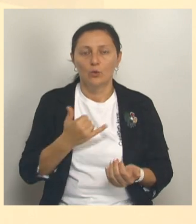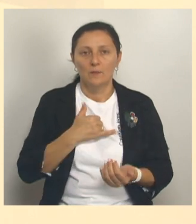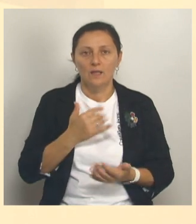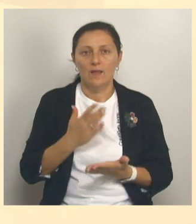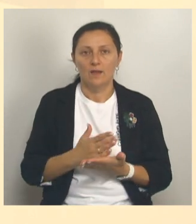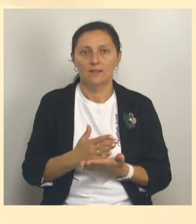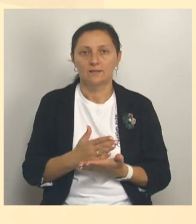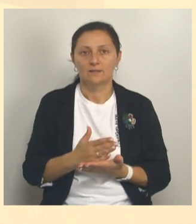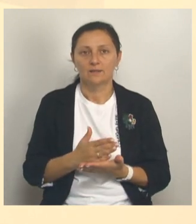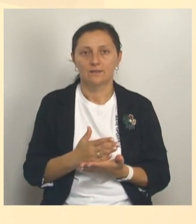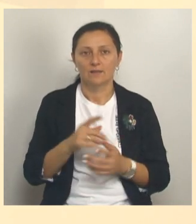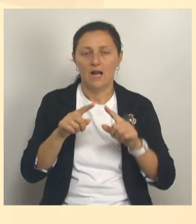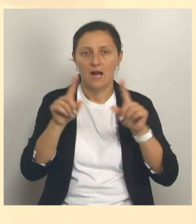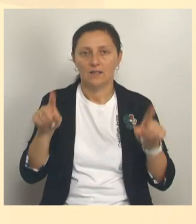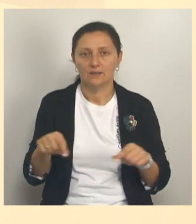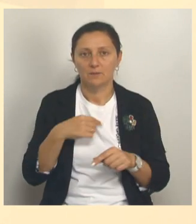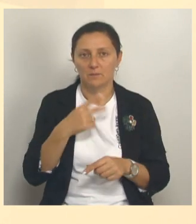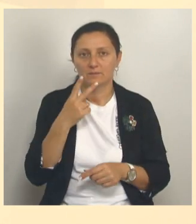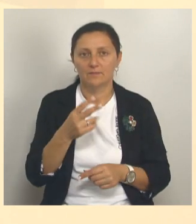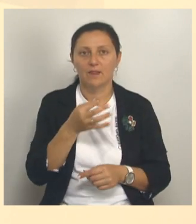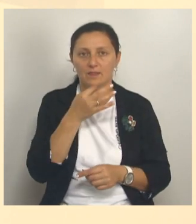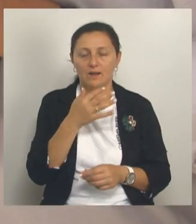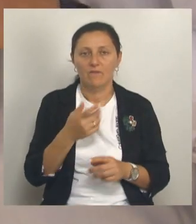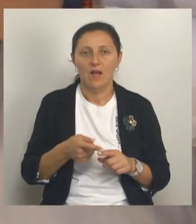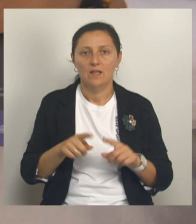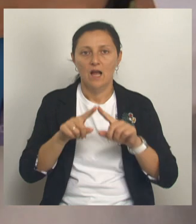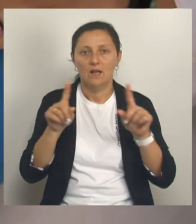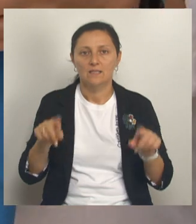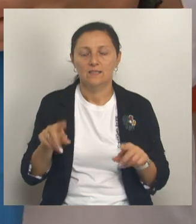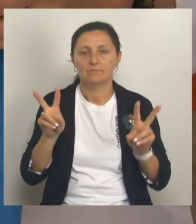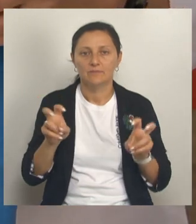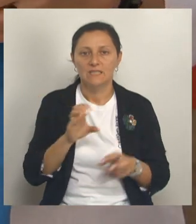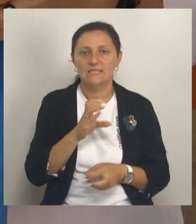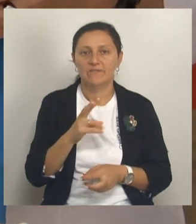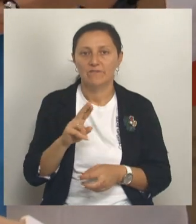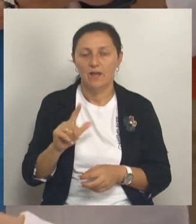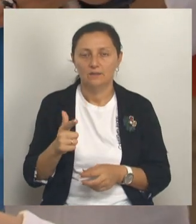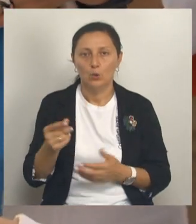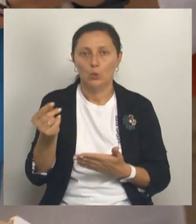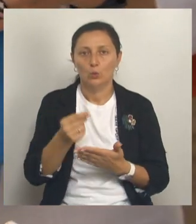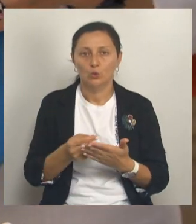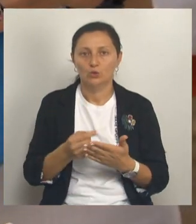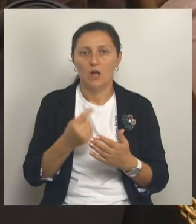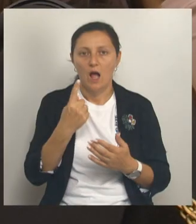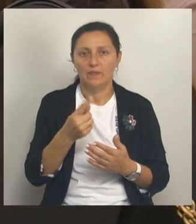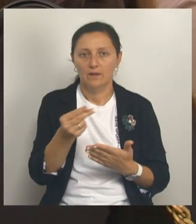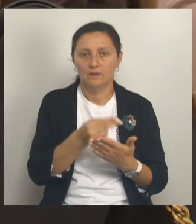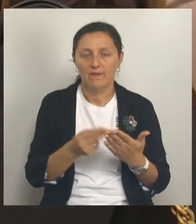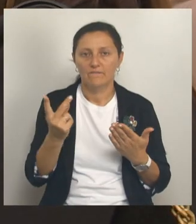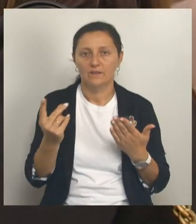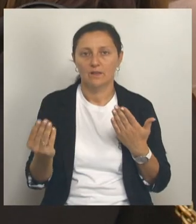уже есть приоритетная картина пока что. Это картина «Связь», где художник накладывает одну фигуру на другую,